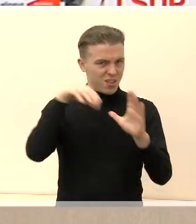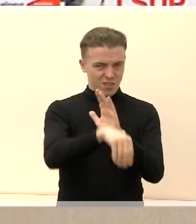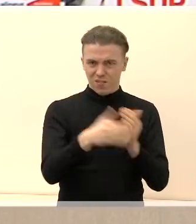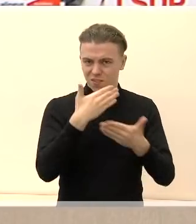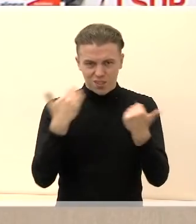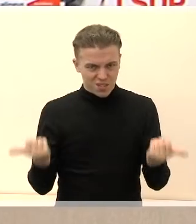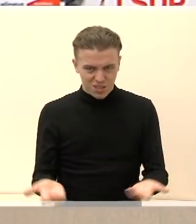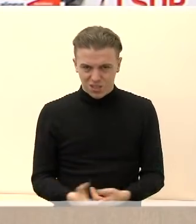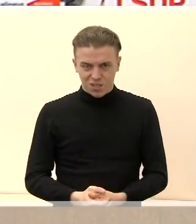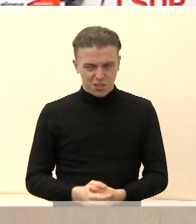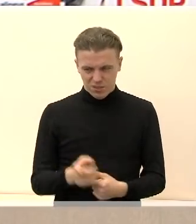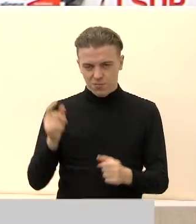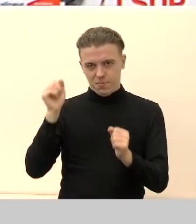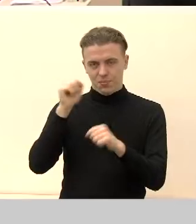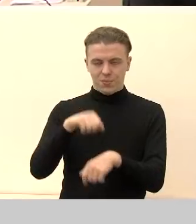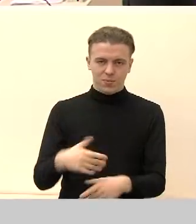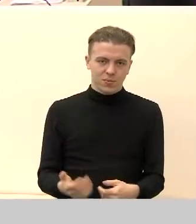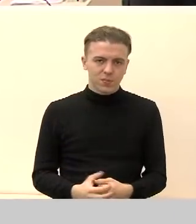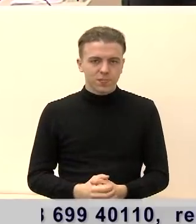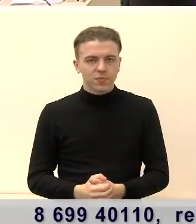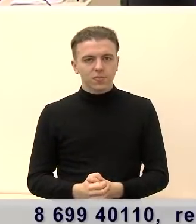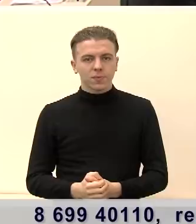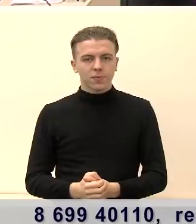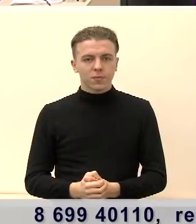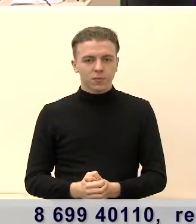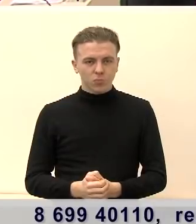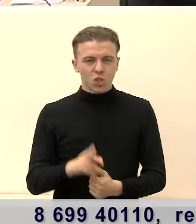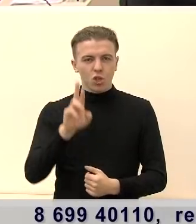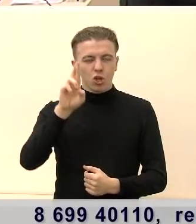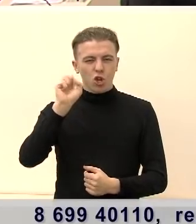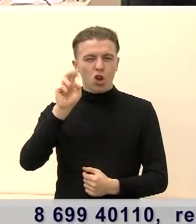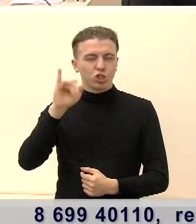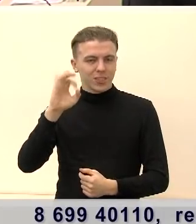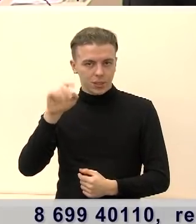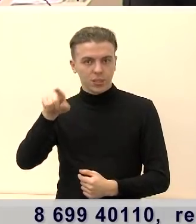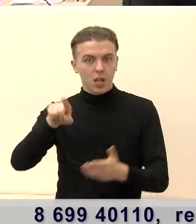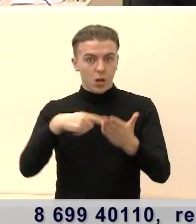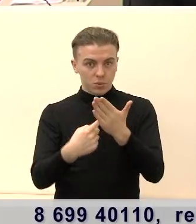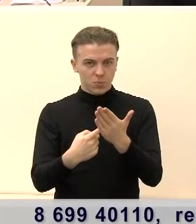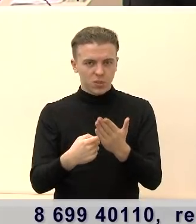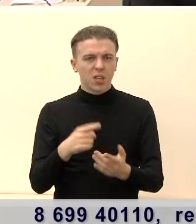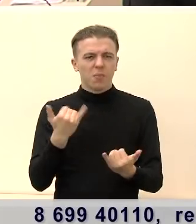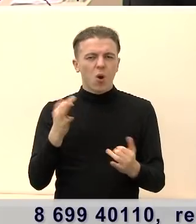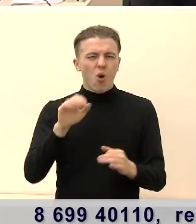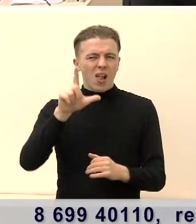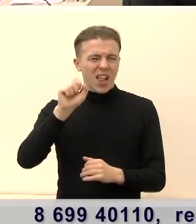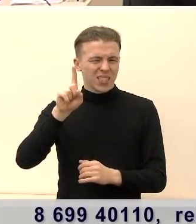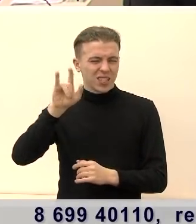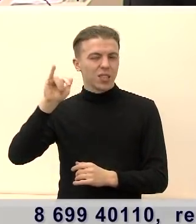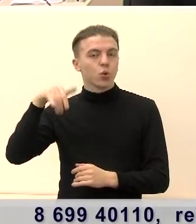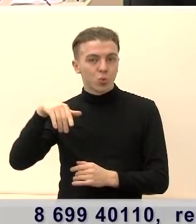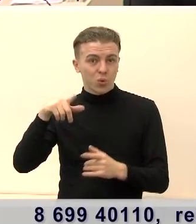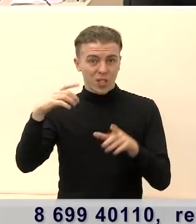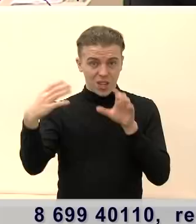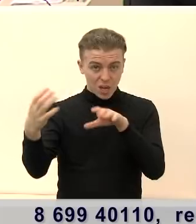perspausti. Dėkui, metai ražinskui, skaitau, kai parašyta, ar lasdėjų transporto kompanijoms jau